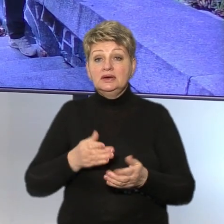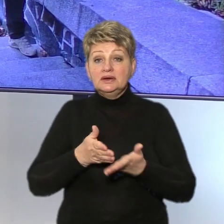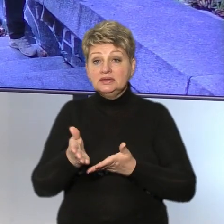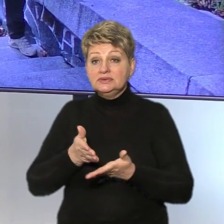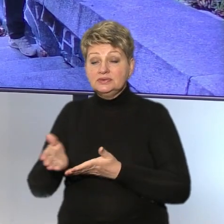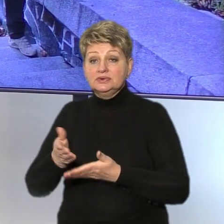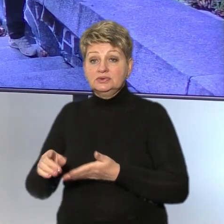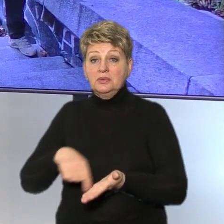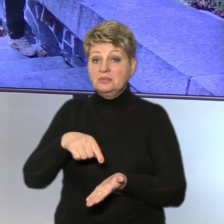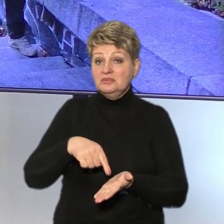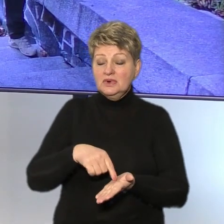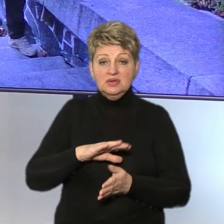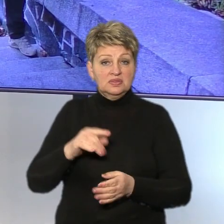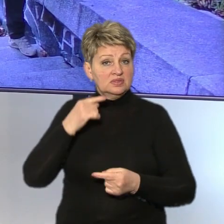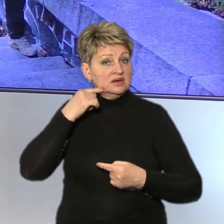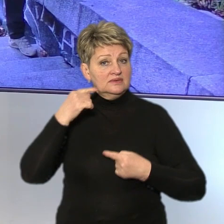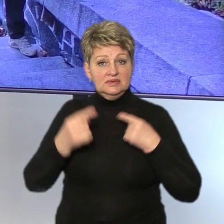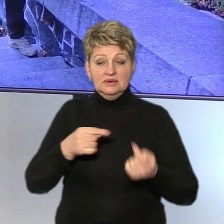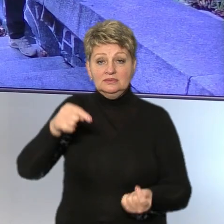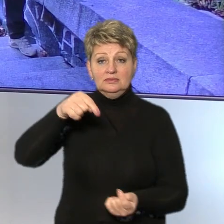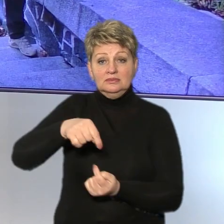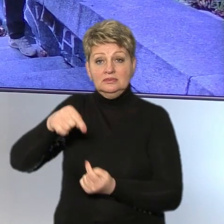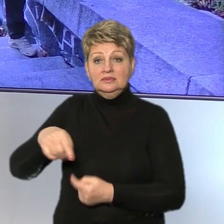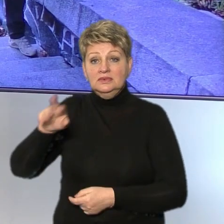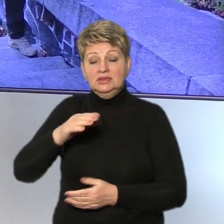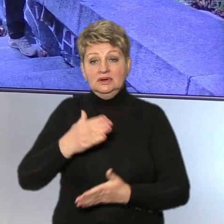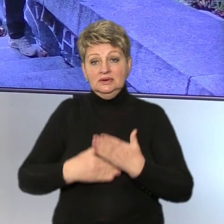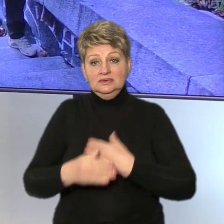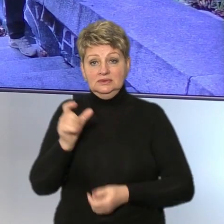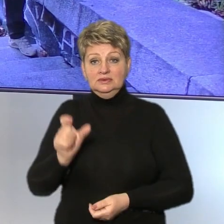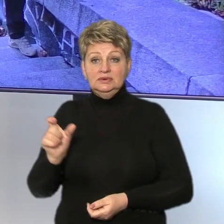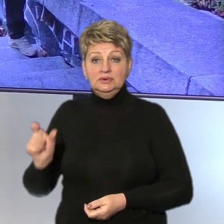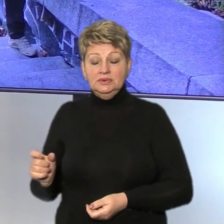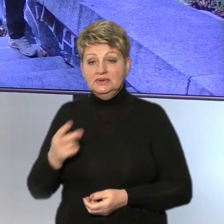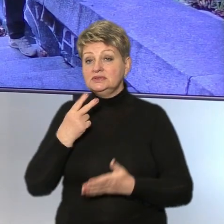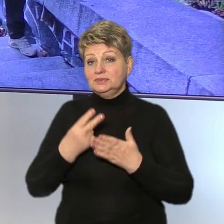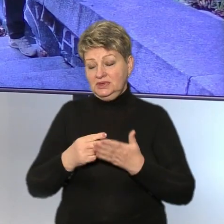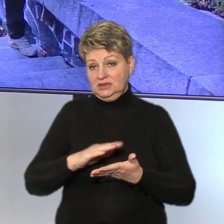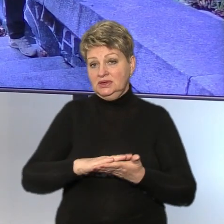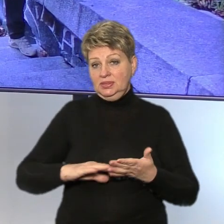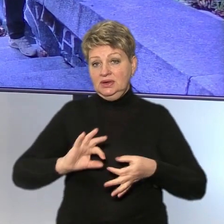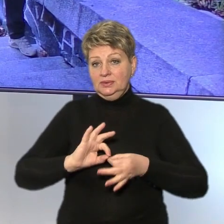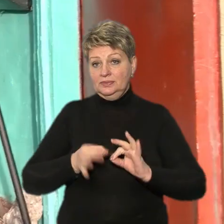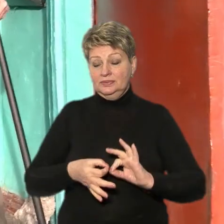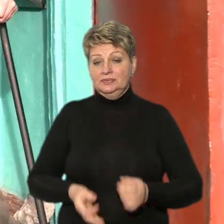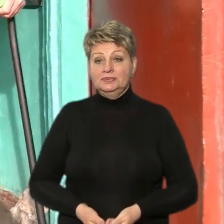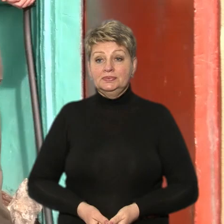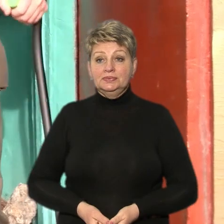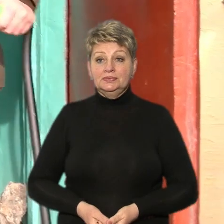міста, додає, не завше пристосована для маломобільних людей. Детальніше у сюжеті Анастасії Кашиїд.